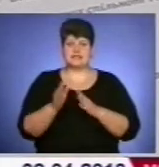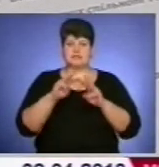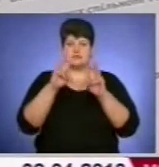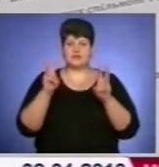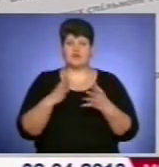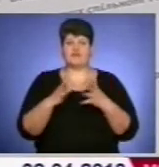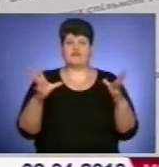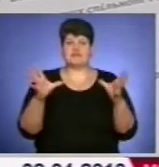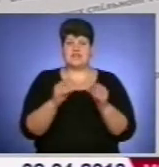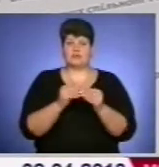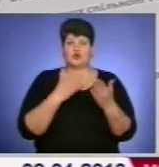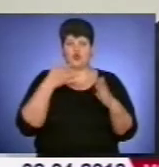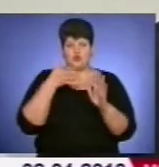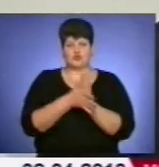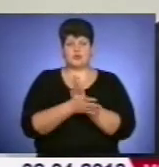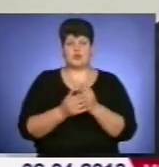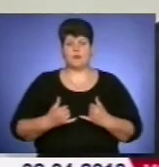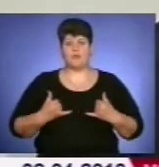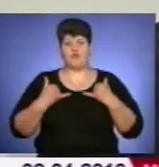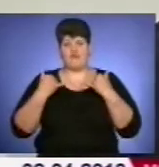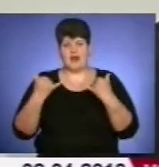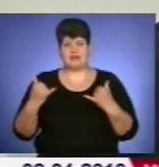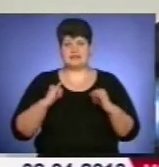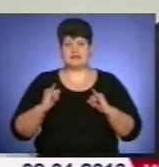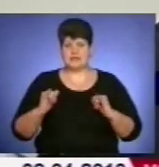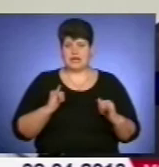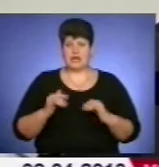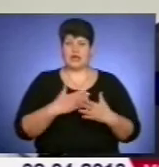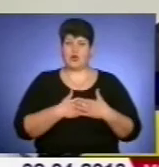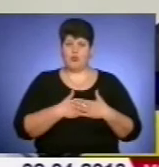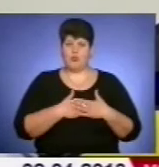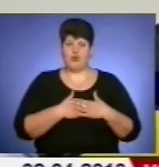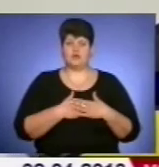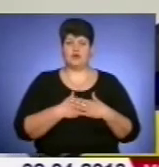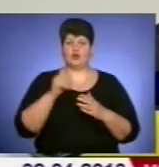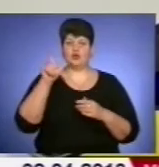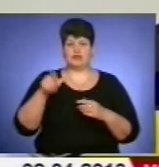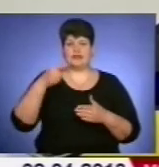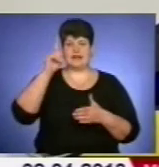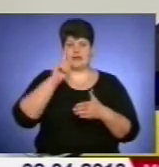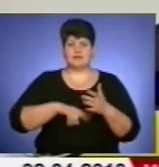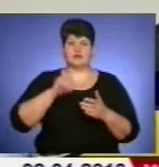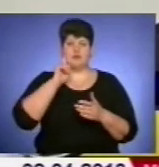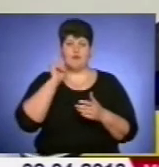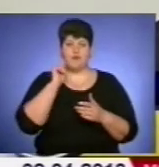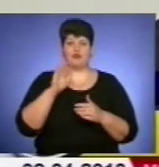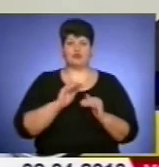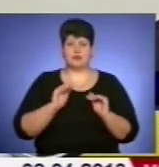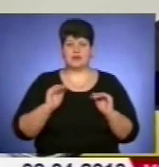розумінні, повазі та любові. Це була людина, яка надзвичайно вірила в молодь, вірила в дітей,